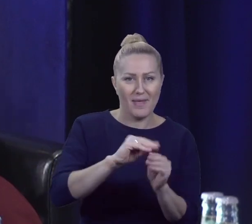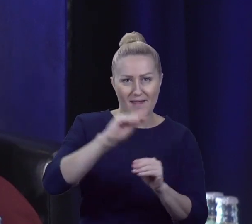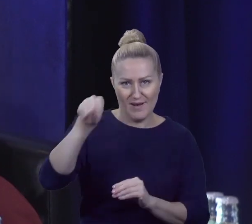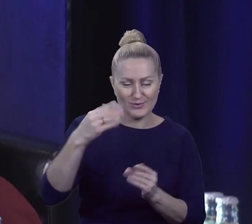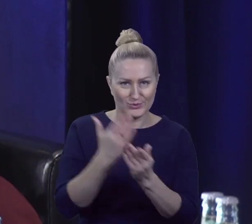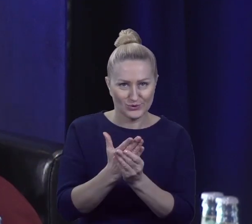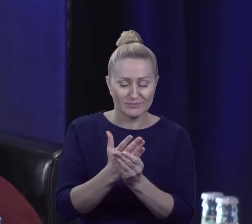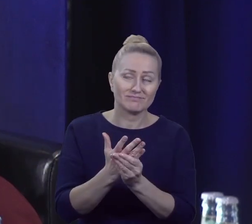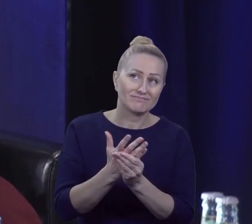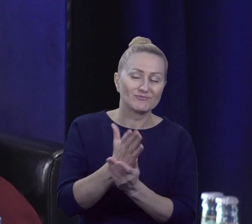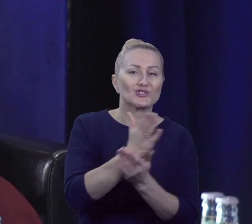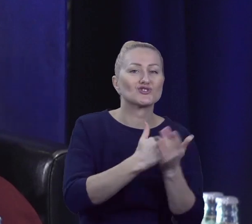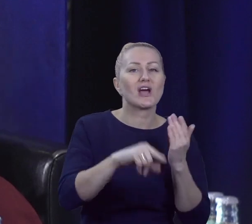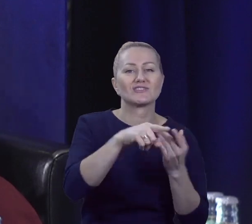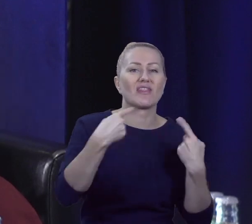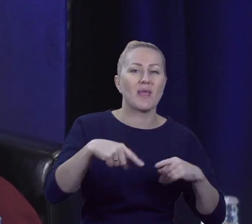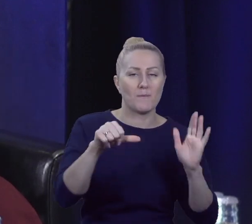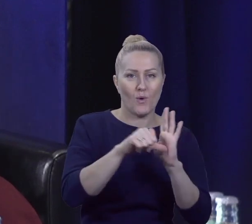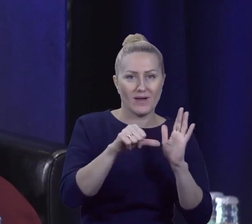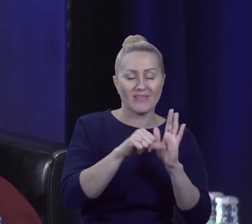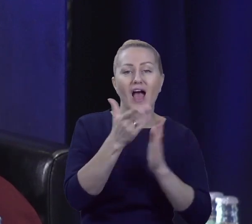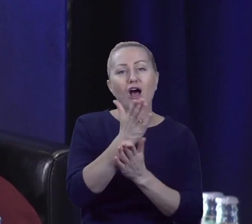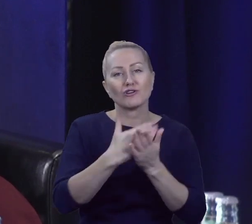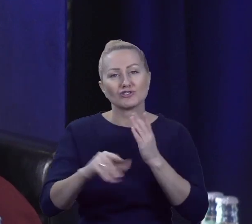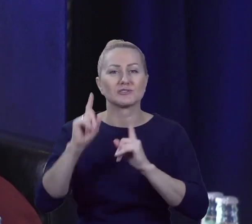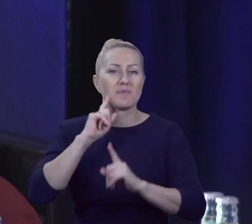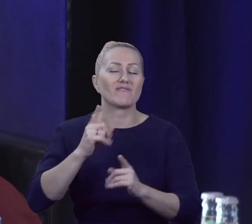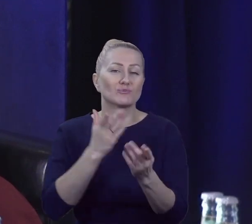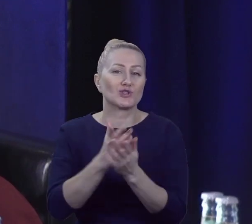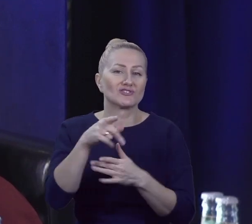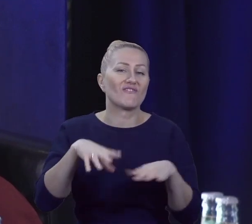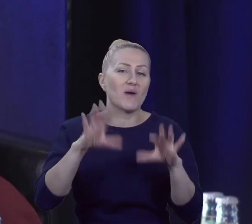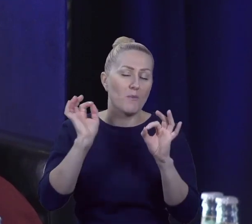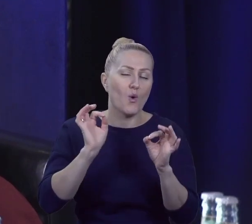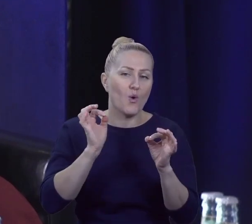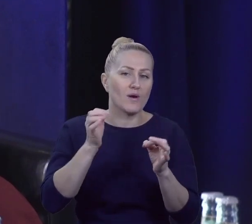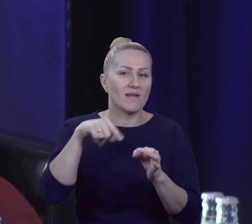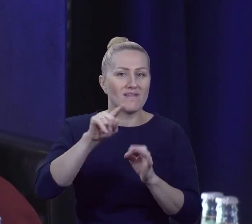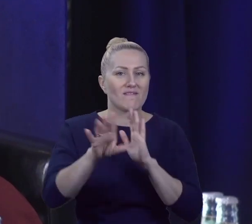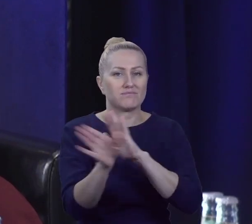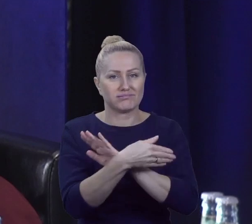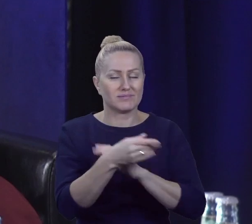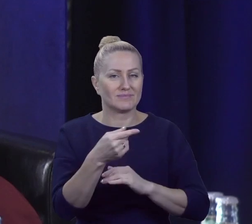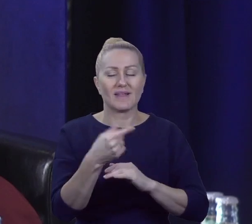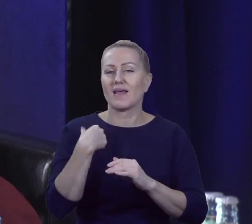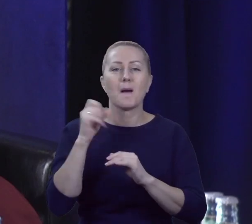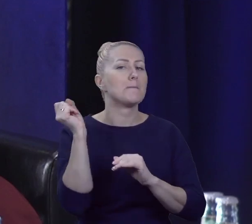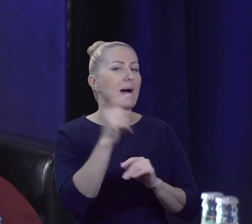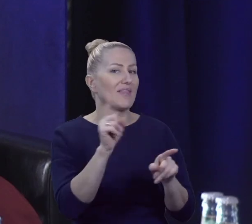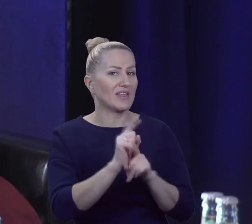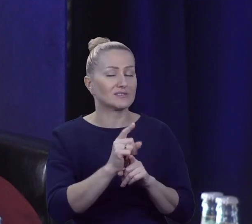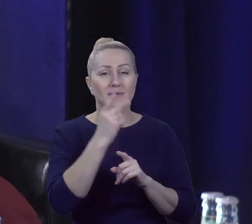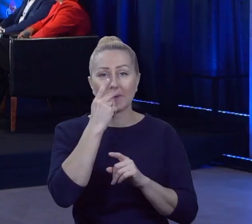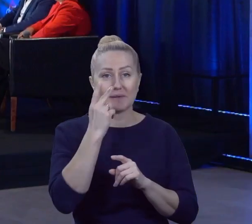Pewnie część nie kandydowała, a część faktycznie w wyniku wyborów. Ale tak ad vocem to dosłownie, ale to powinni zrobić